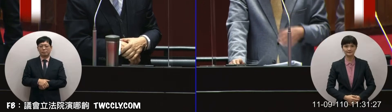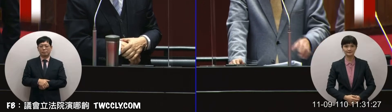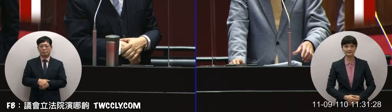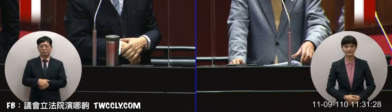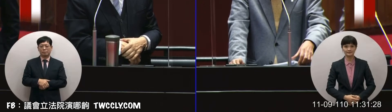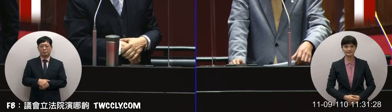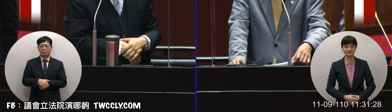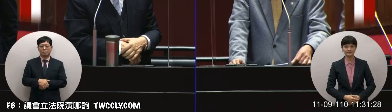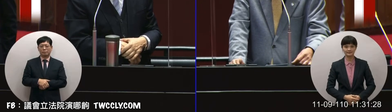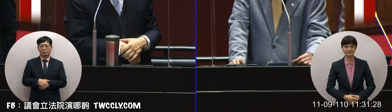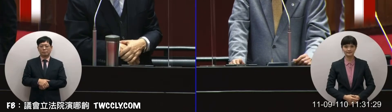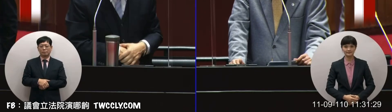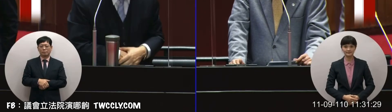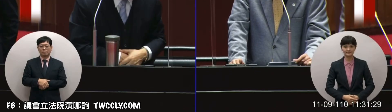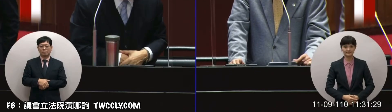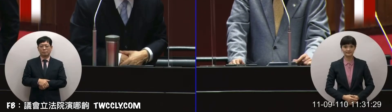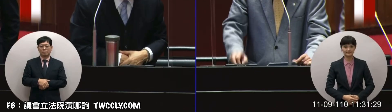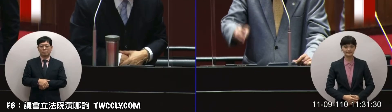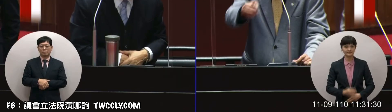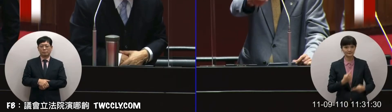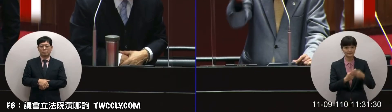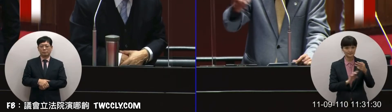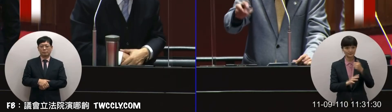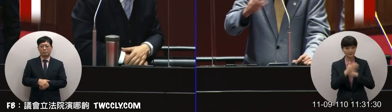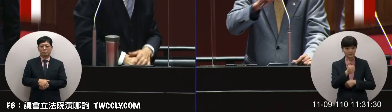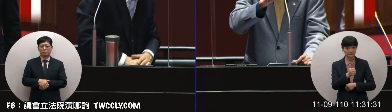好好好